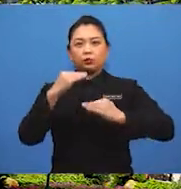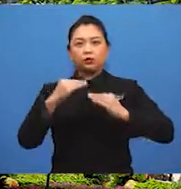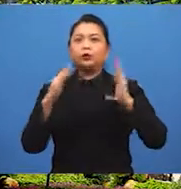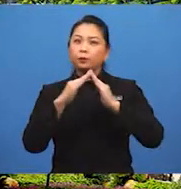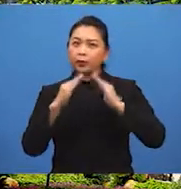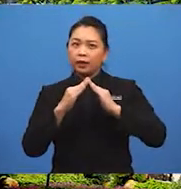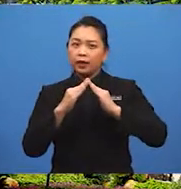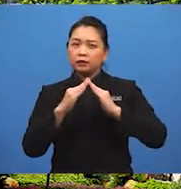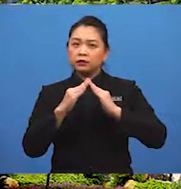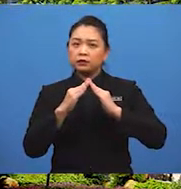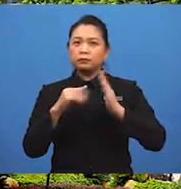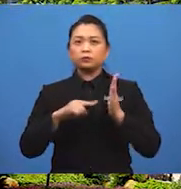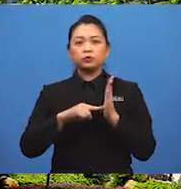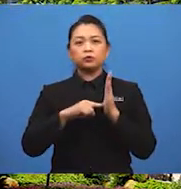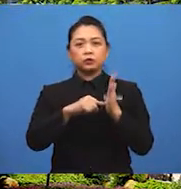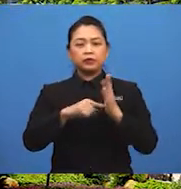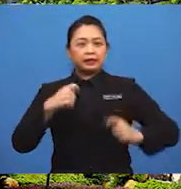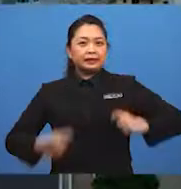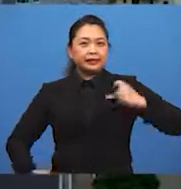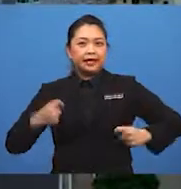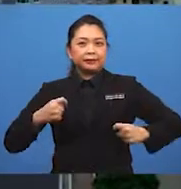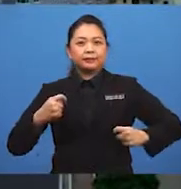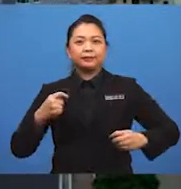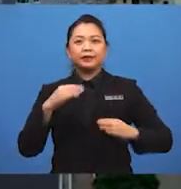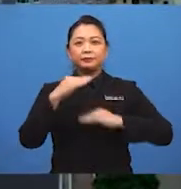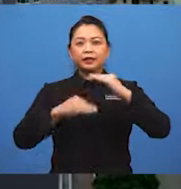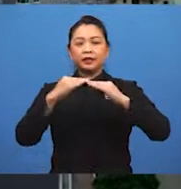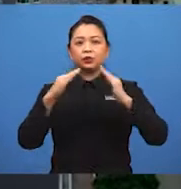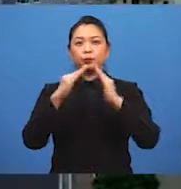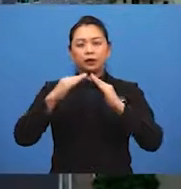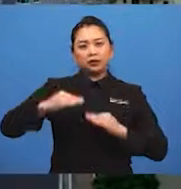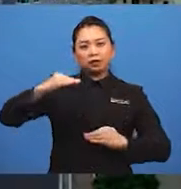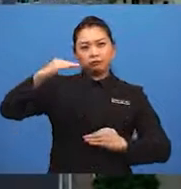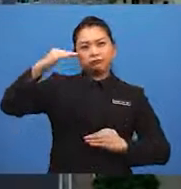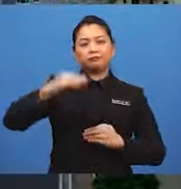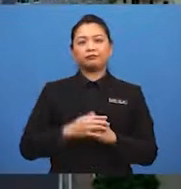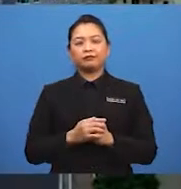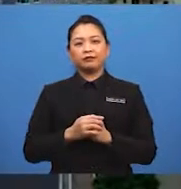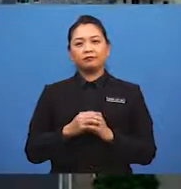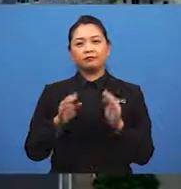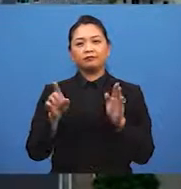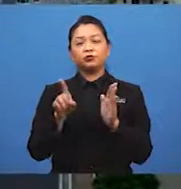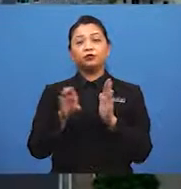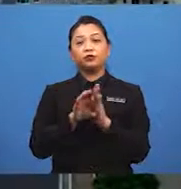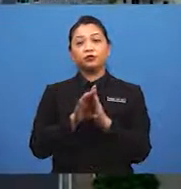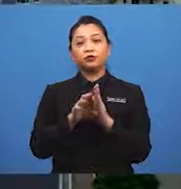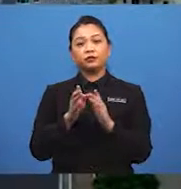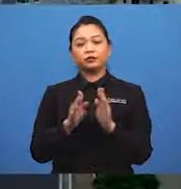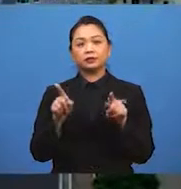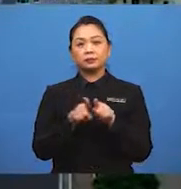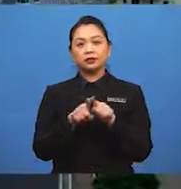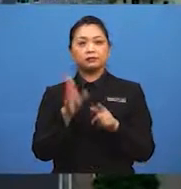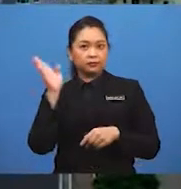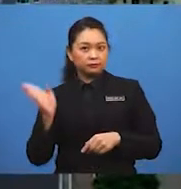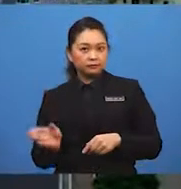bangunan kediaman pula menunjukkan tren pembinaan rumah bertingkat-tingkat seperti rumah